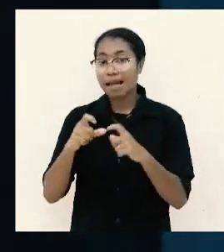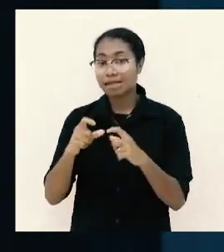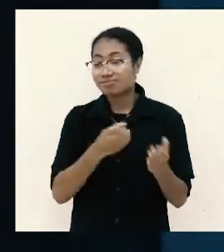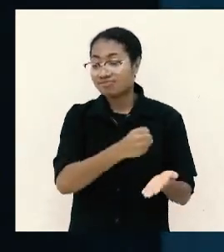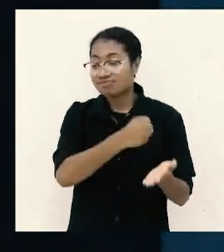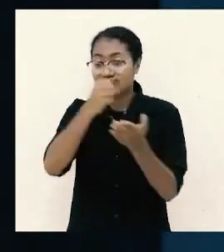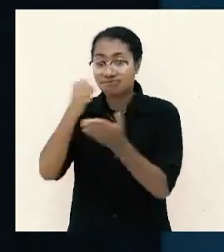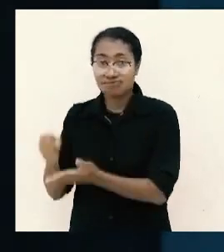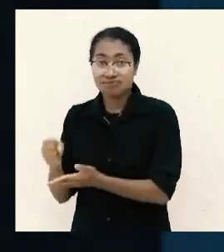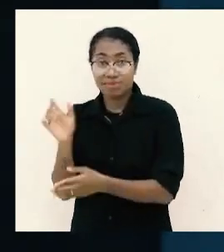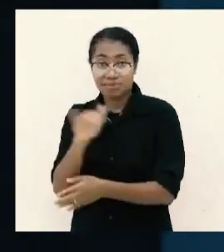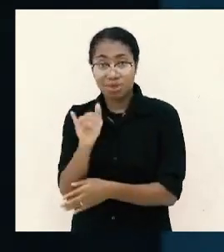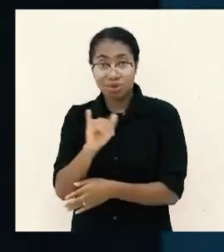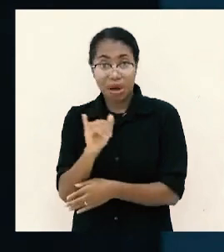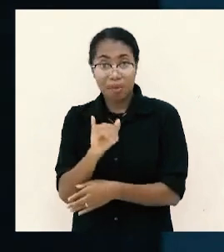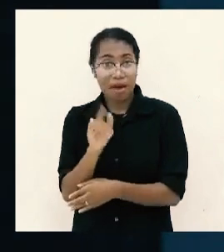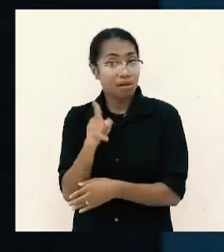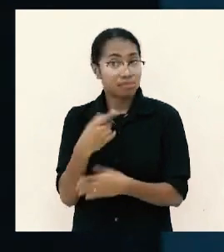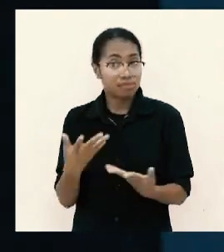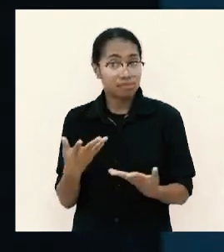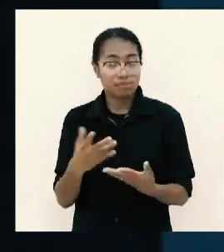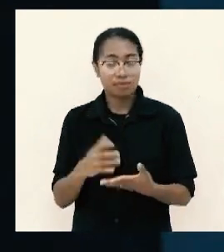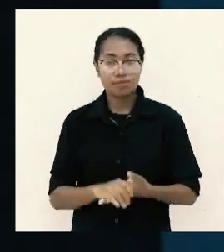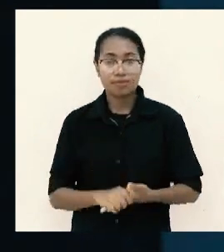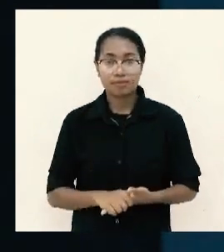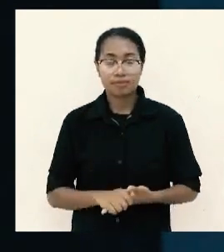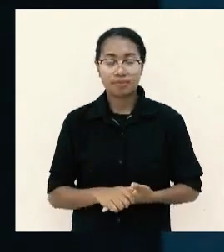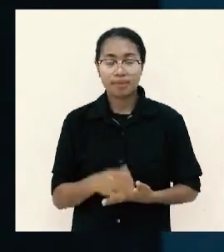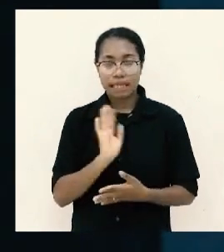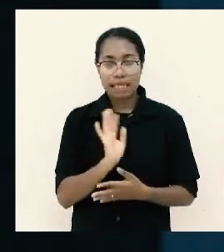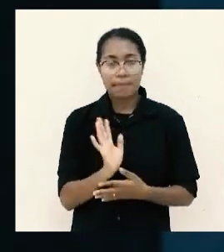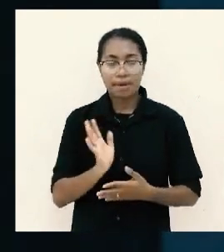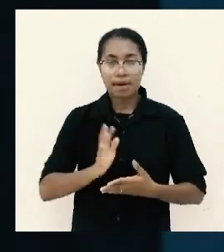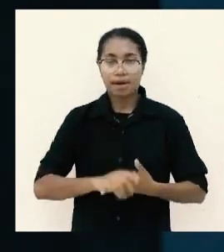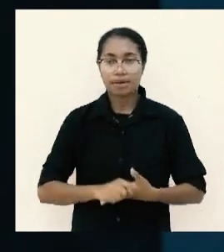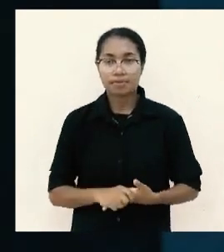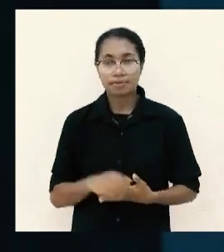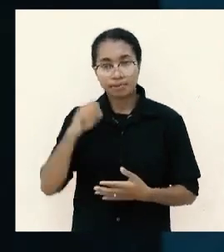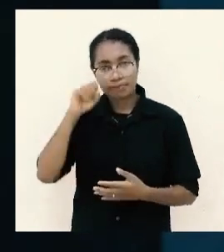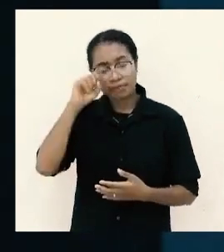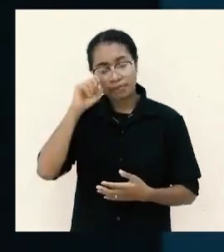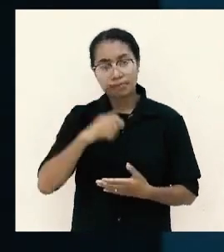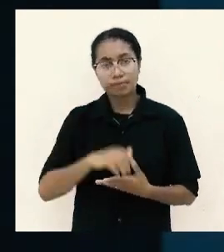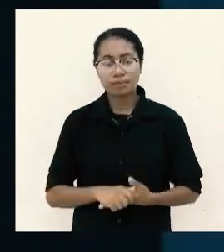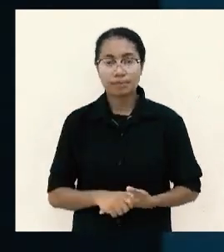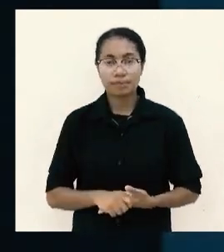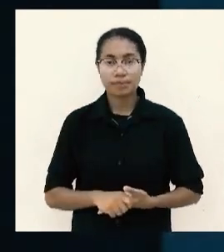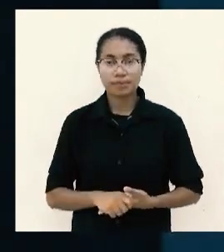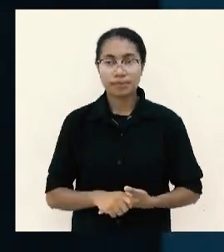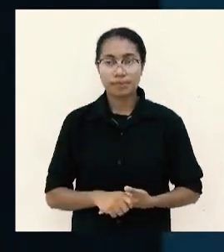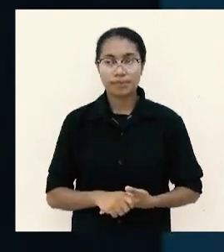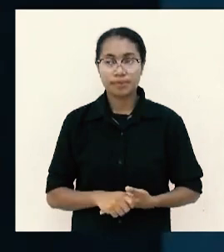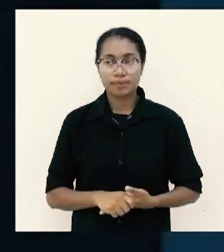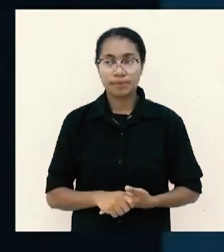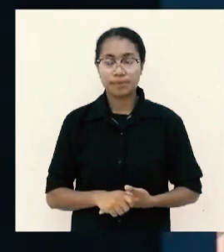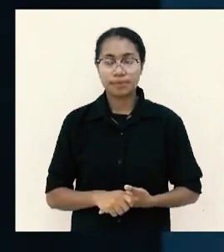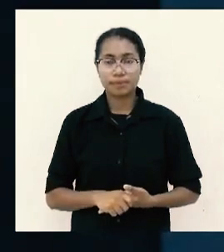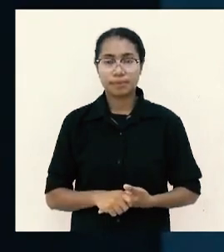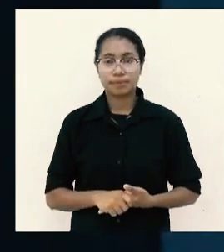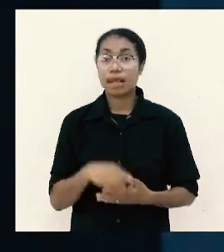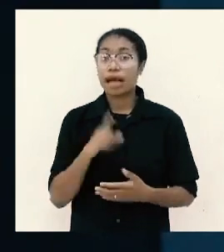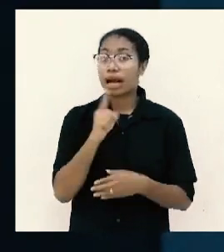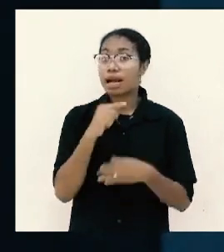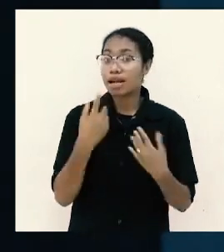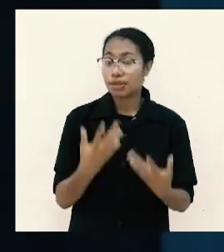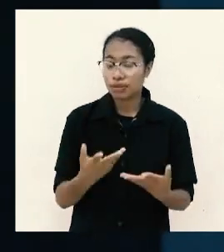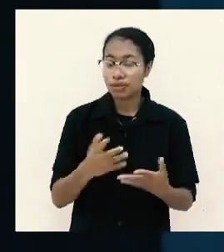dalam bentuk yang sama tidak pernah ya karena itu saudara